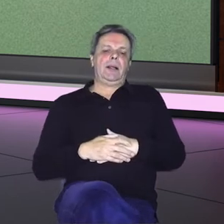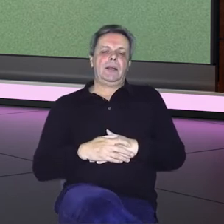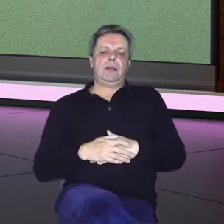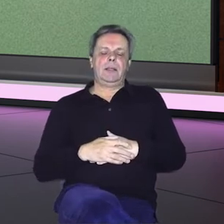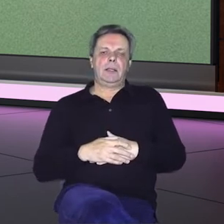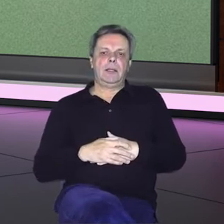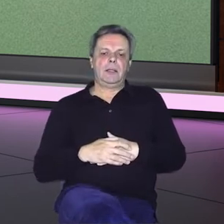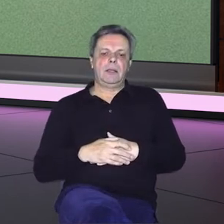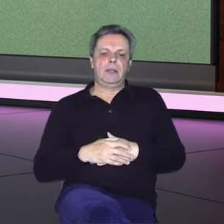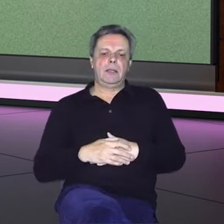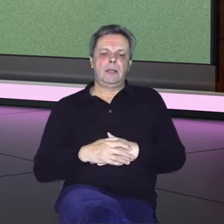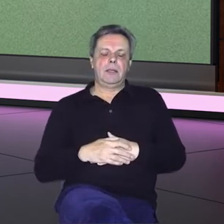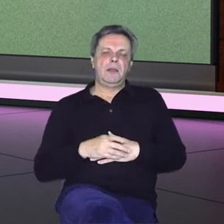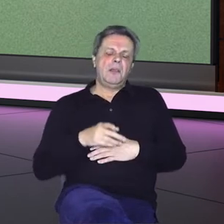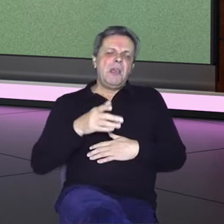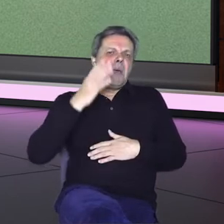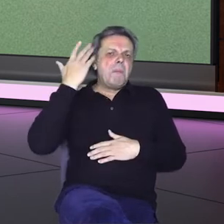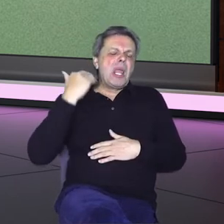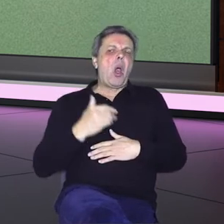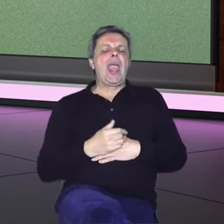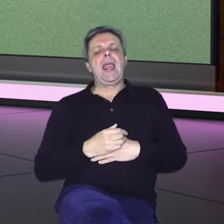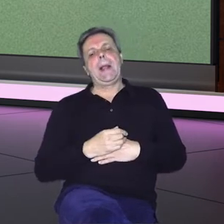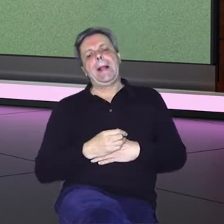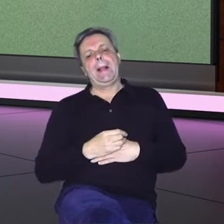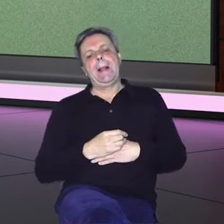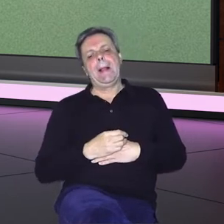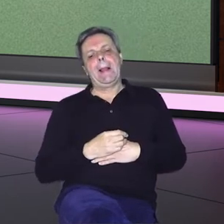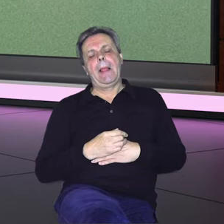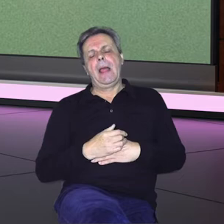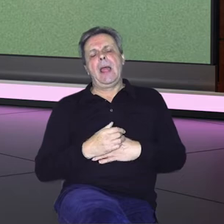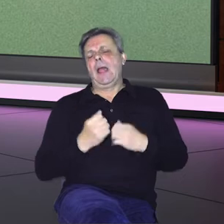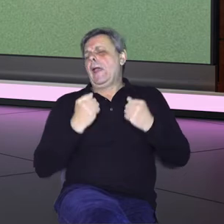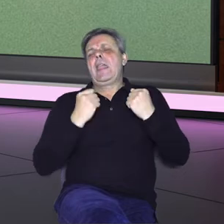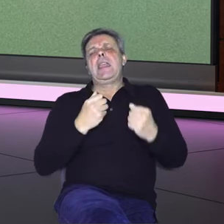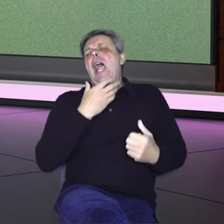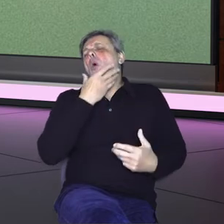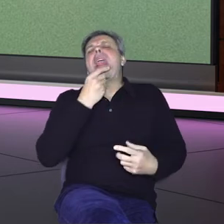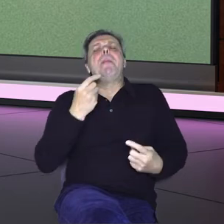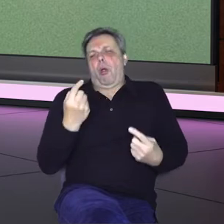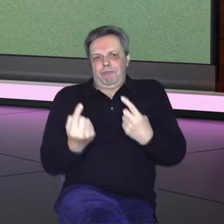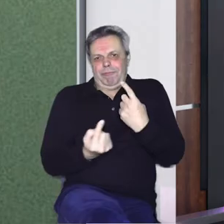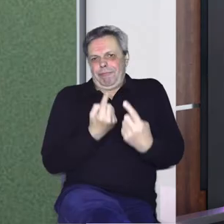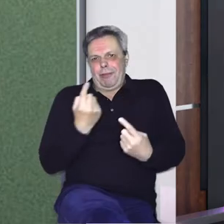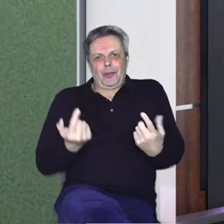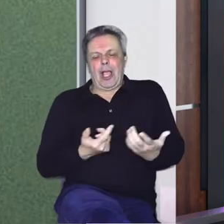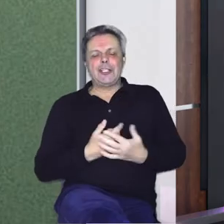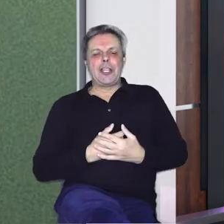To je bilo jedno prekrasno događanje,